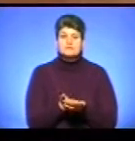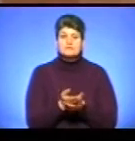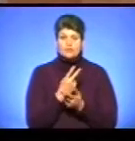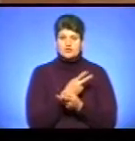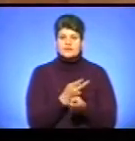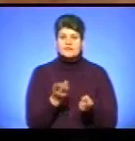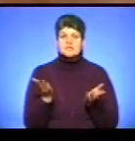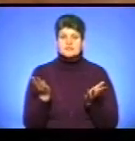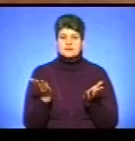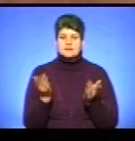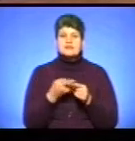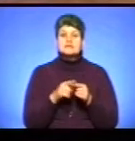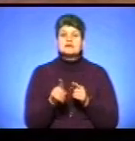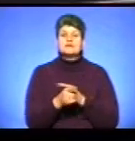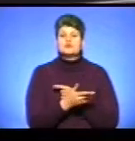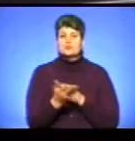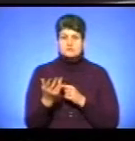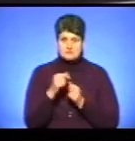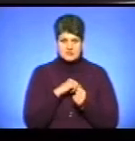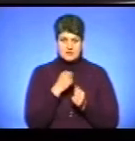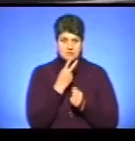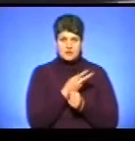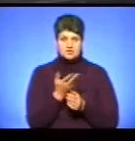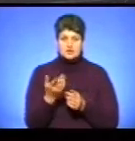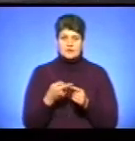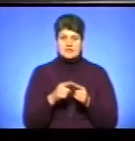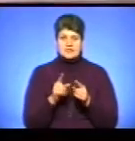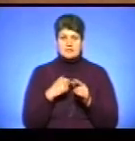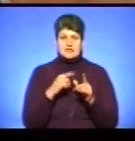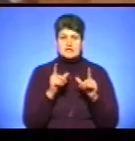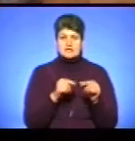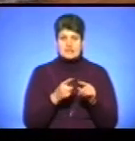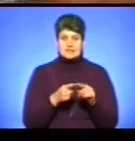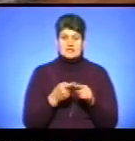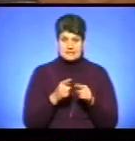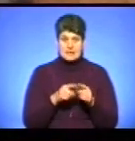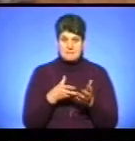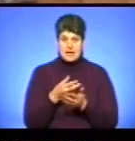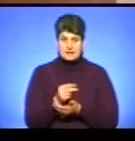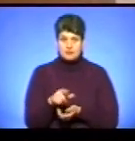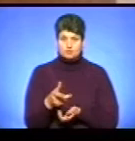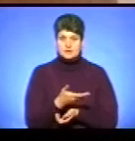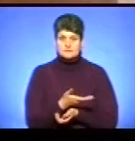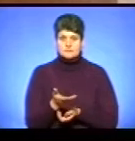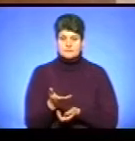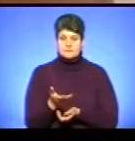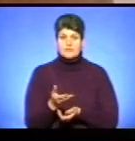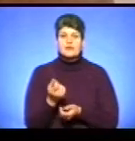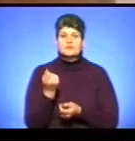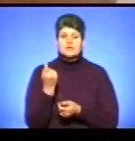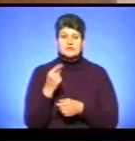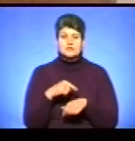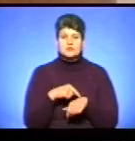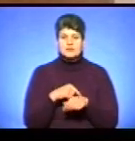Це що? Самі ви бачите. І це ми їздимо. За що це платять люди? О 11-й